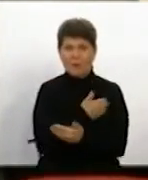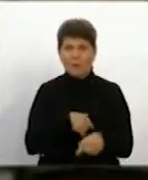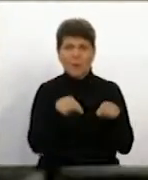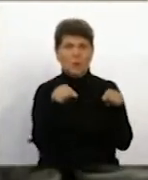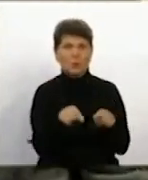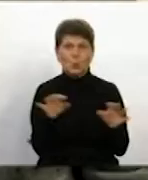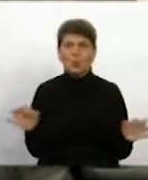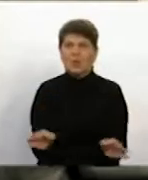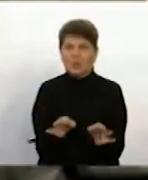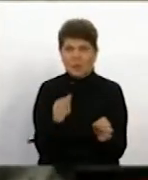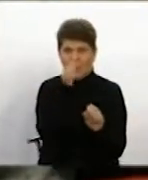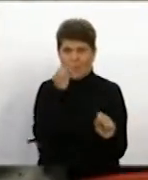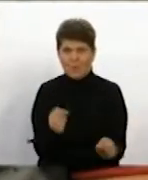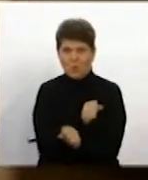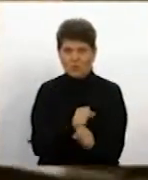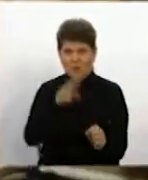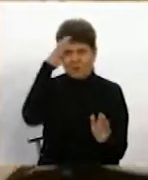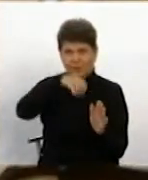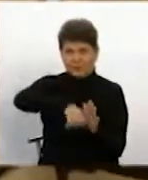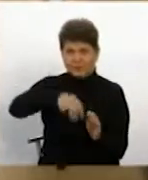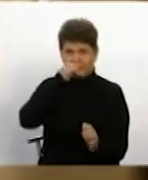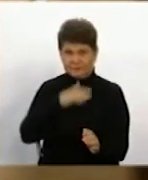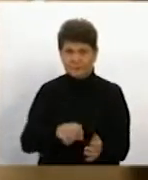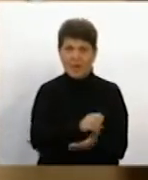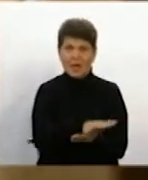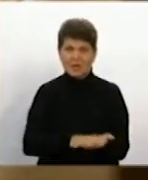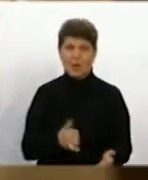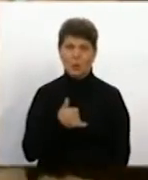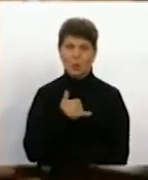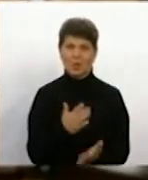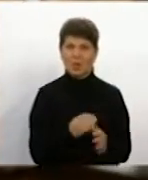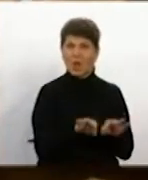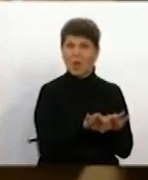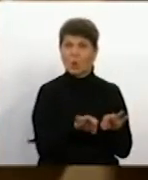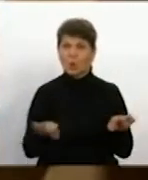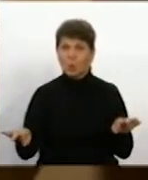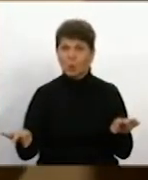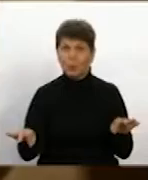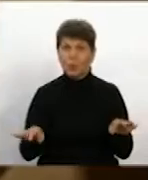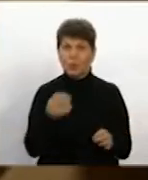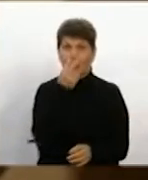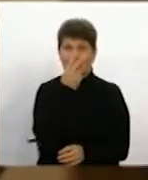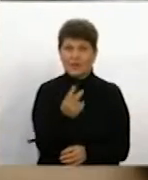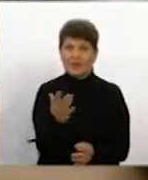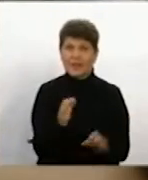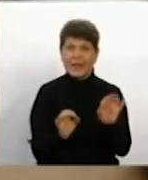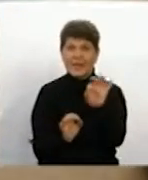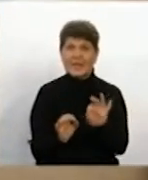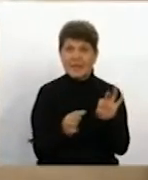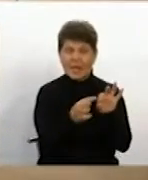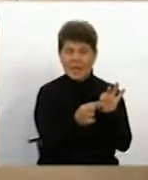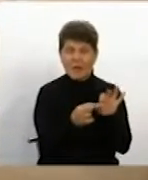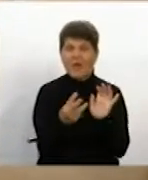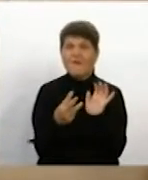ніякої можливості спустити не маємо. Далі у нас йде трубопровід, дивіться якого діаметр. Тут 8